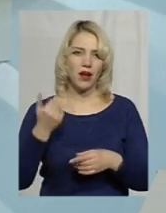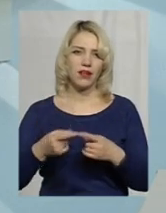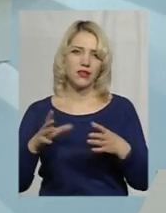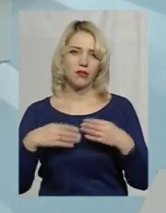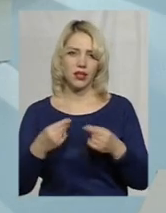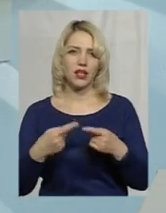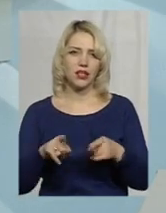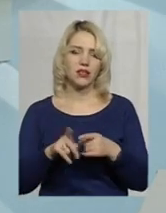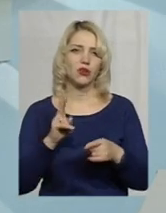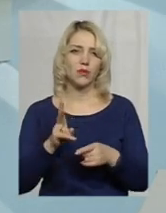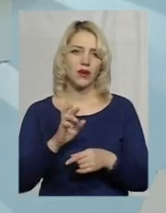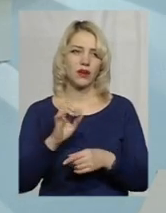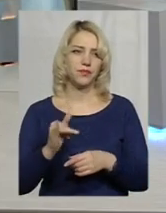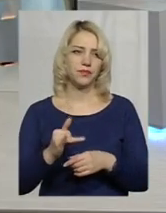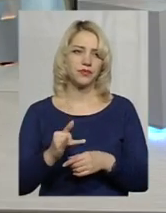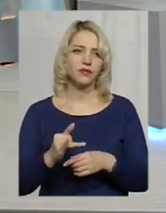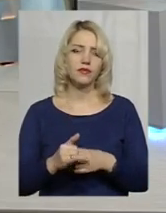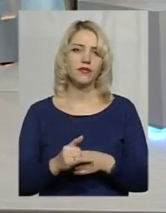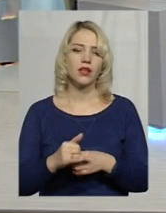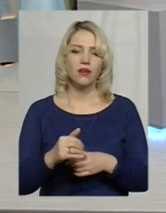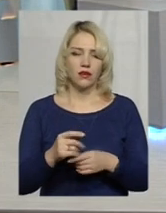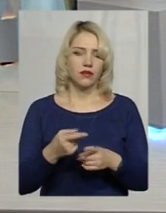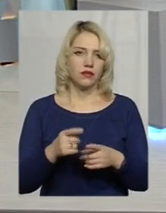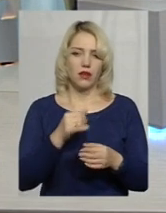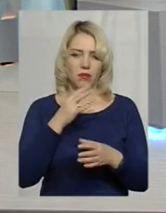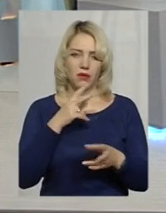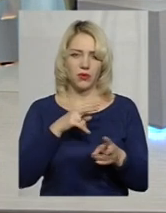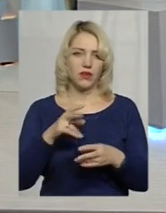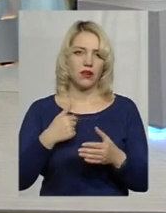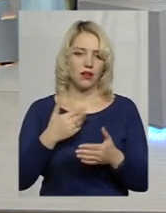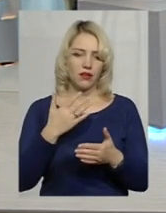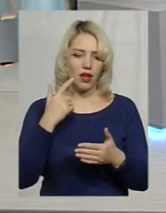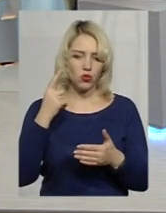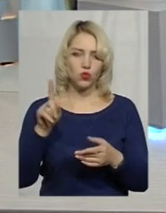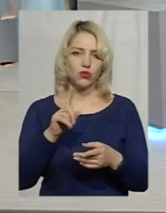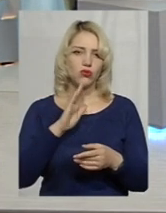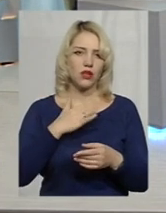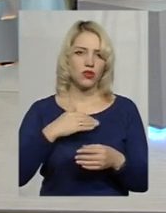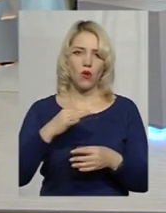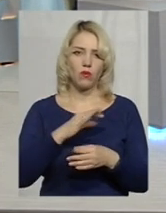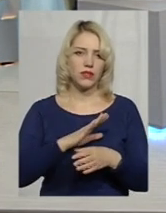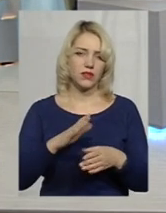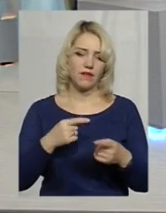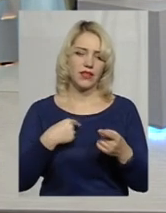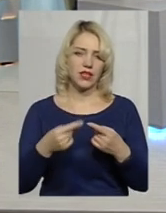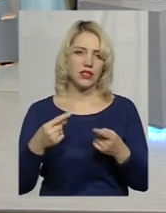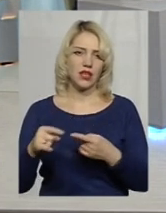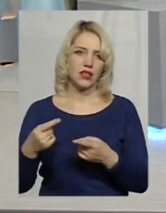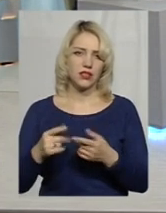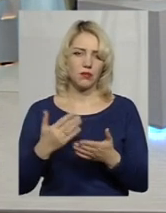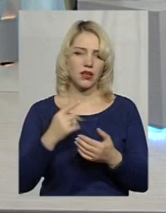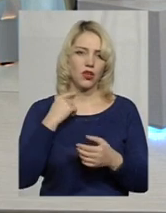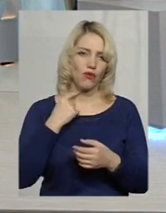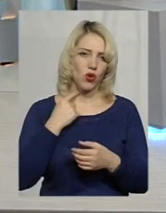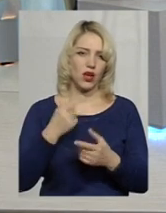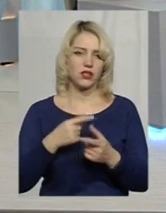сімей, які могли б бути... Думаю, що наша область не відрізняється нічим від Кіровоградської, там взяти, да, чи від Сумської, в якій вже є